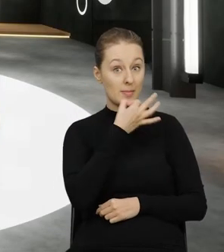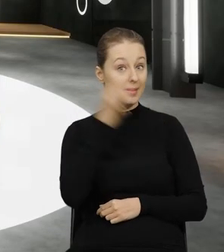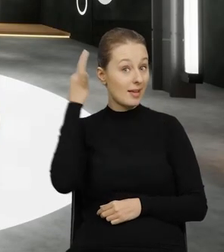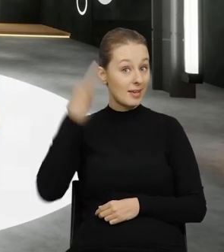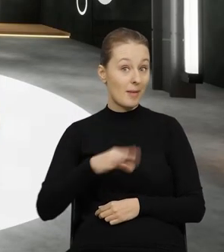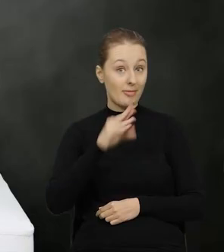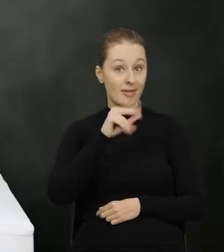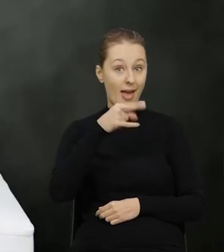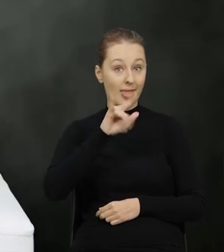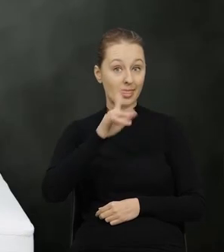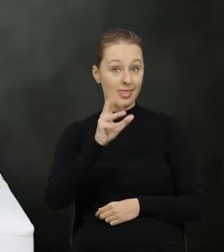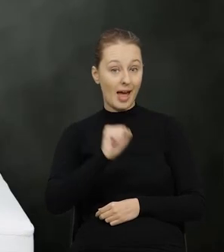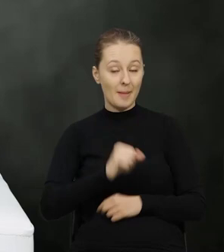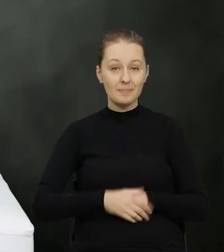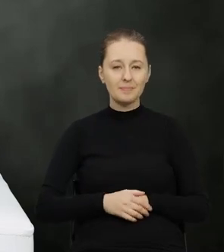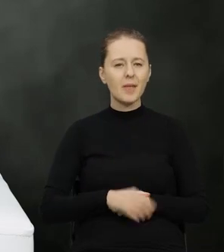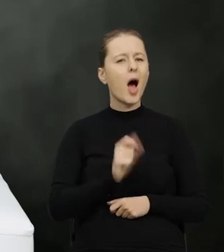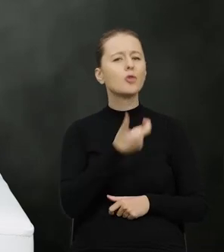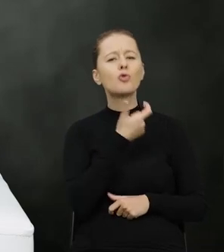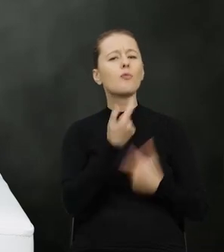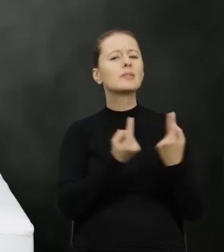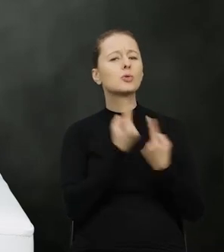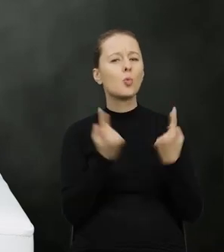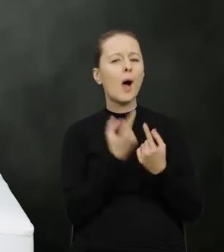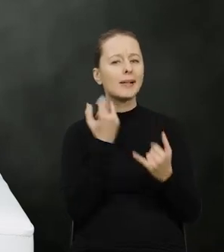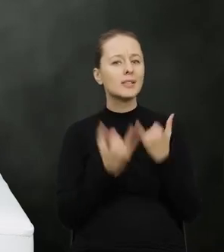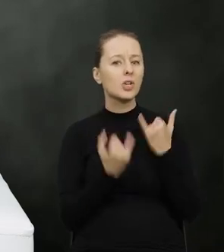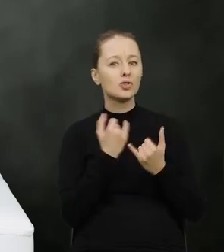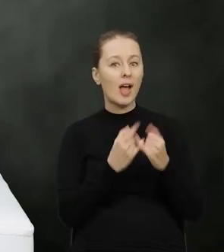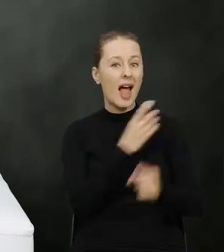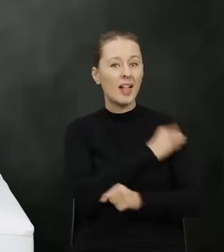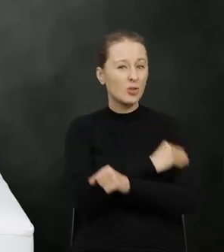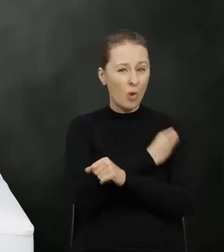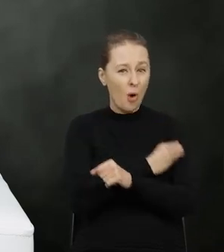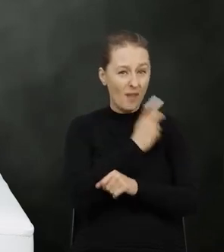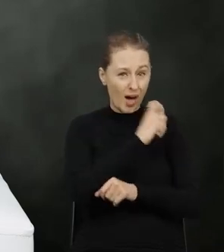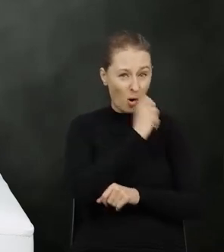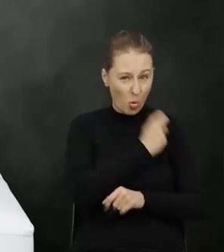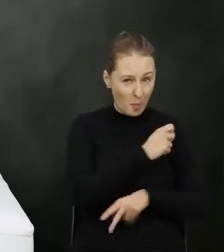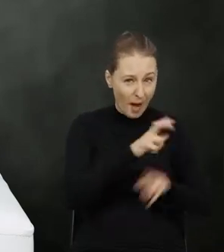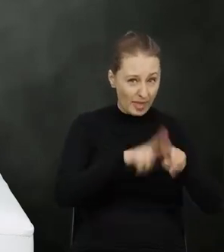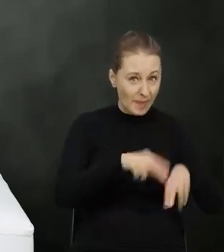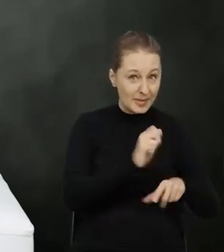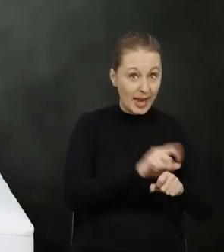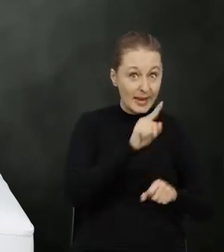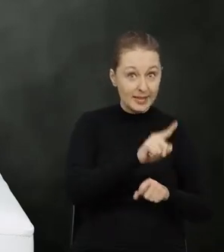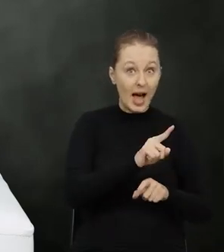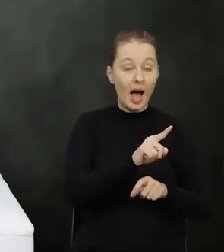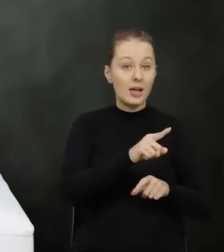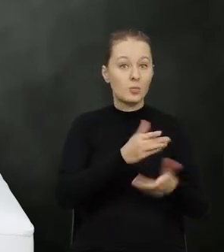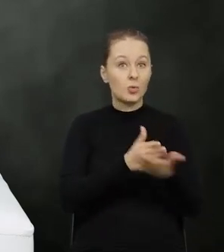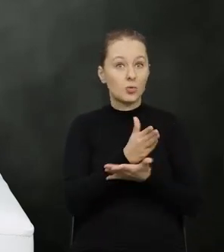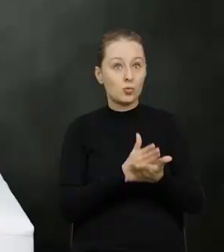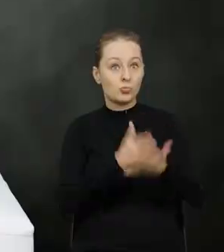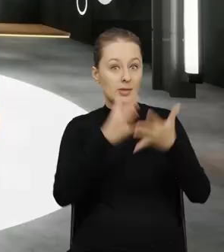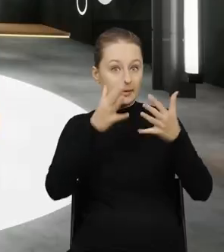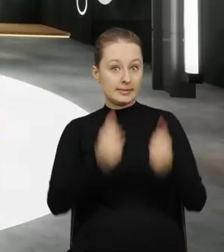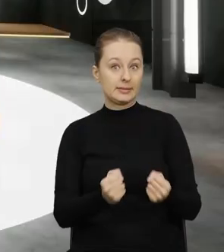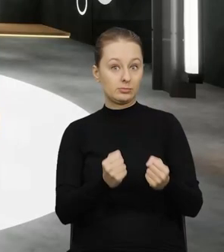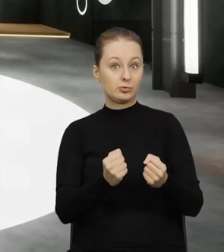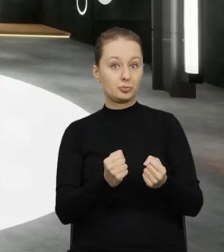Drugie pytanie do pani Edyty. Pani Edyto, a co się dzieje w sytuacji, kiedy towar nie jest odpadem, a zostaje przez służby zatrzymany?